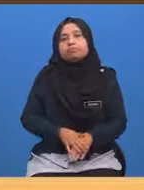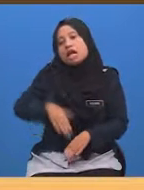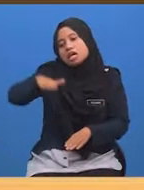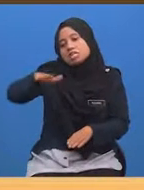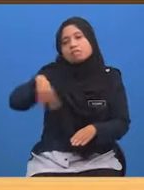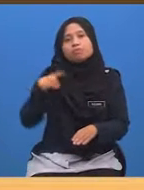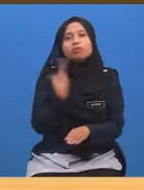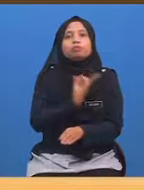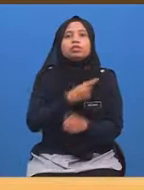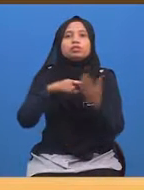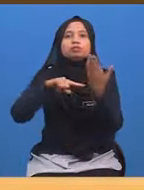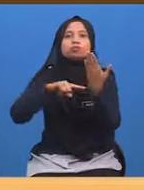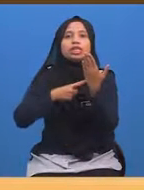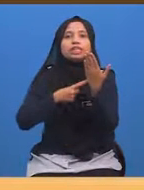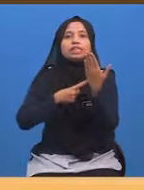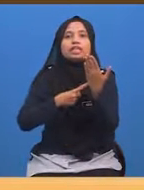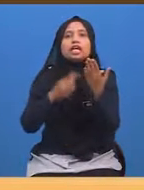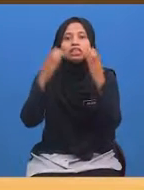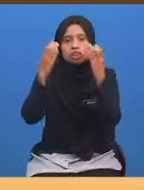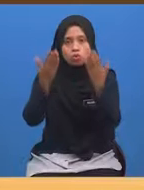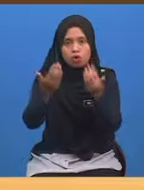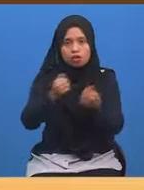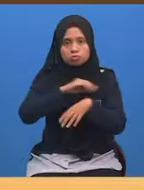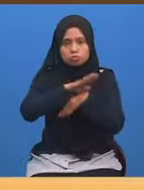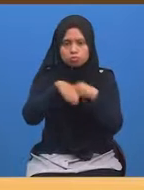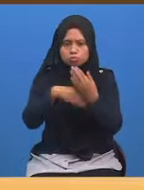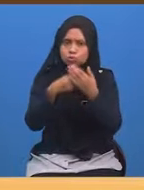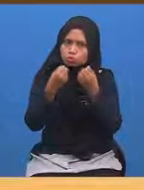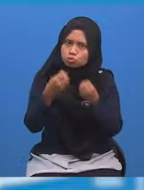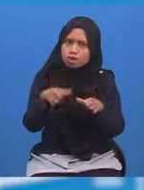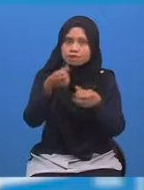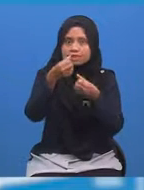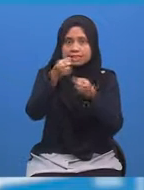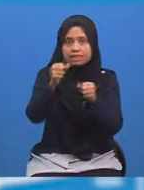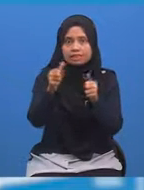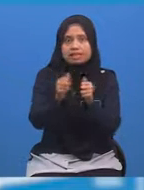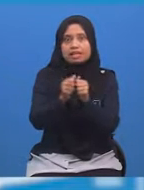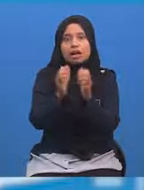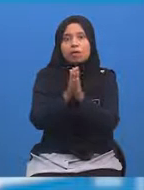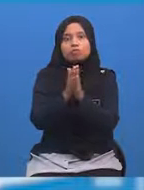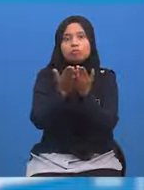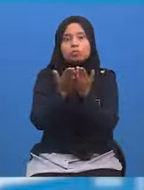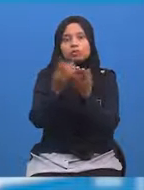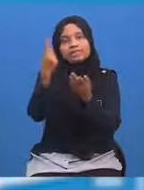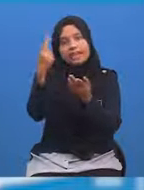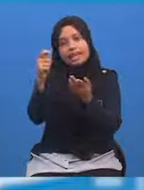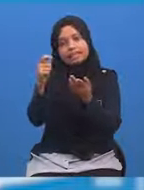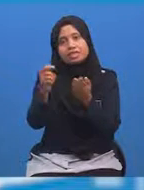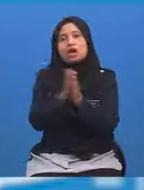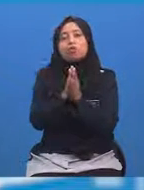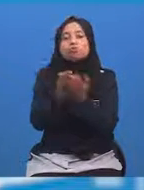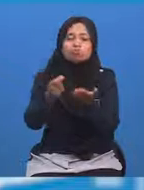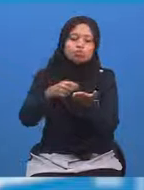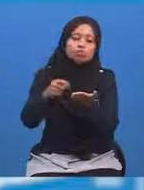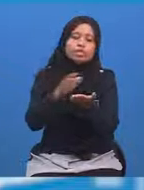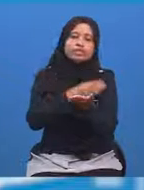kita bermula Cikgu harap semua murid sudah bersedia dengan Buku teks, buku catatan dan